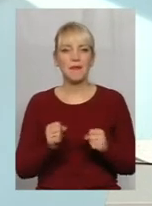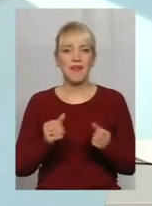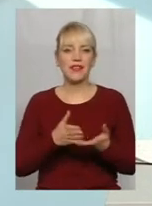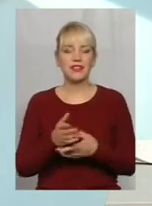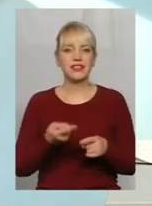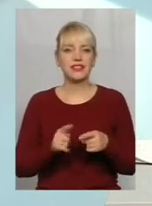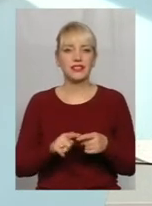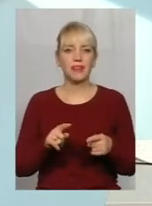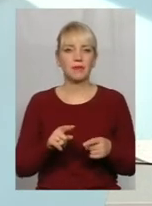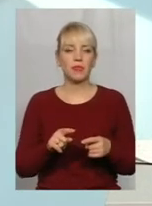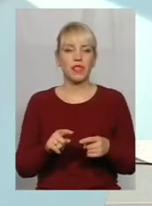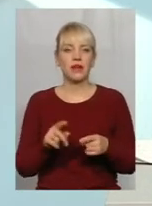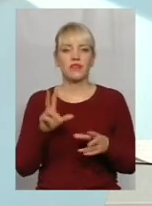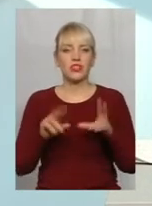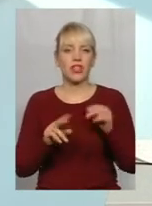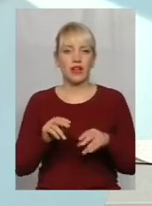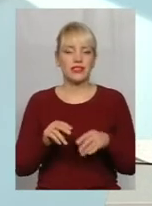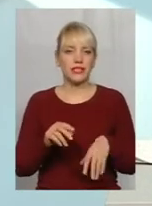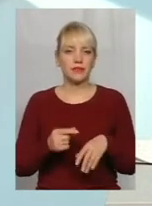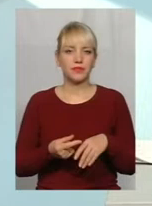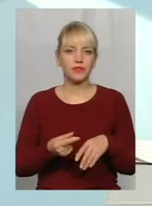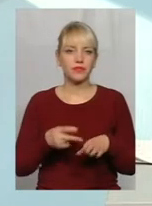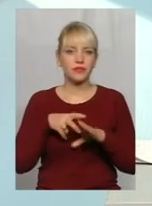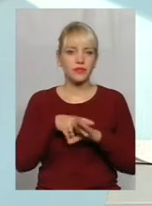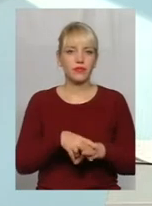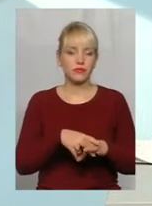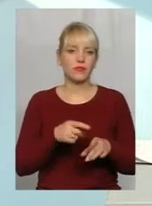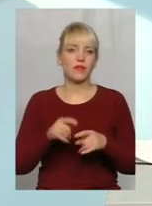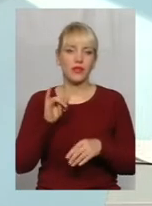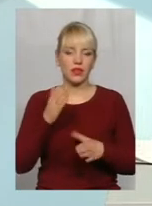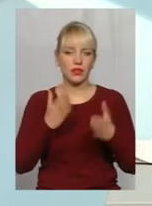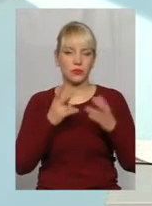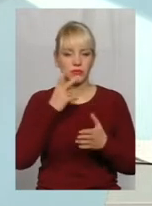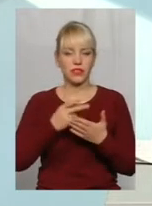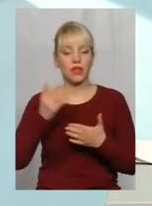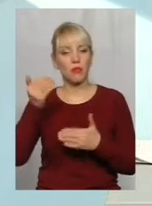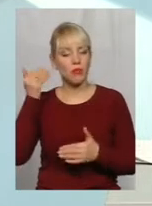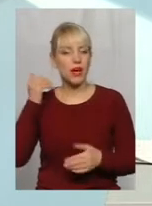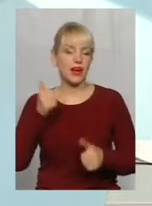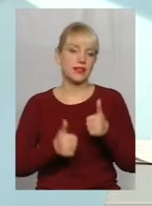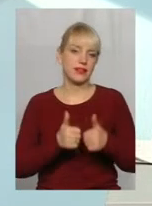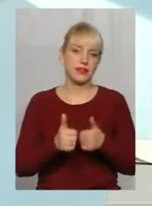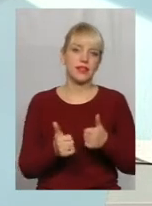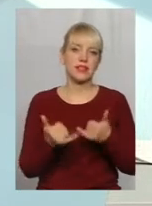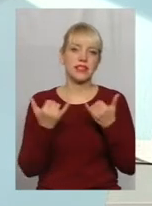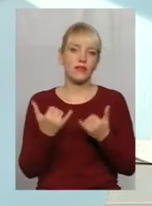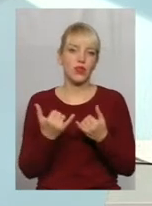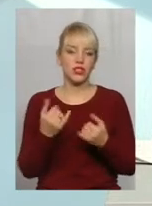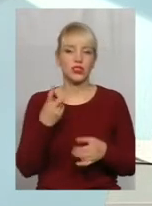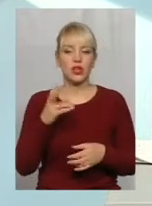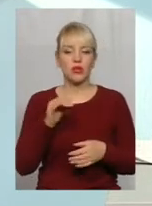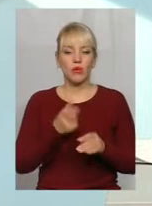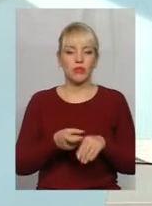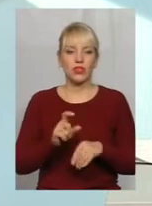як правило, екстремальні види. Але хочу сказати, якщо ми подивимося на попередні ігри сьогоднішні, то більше двох